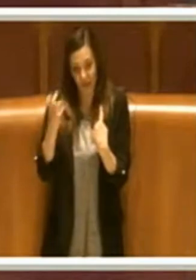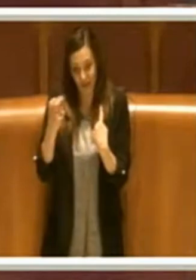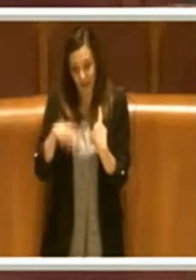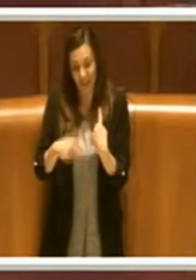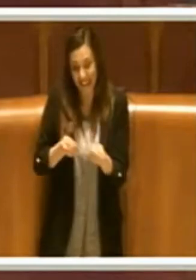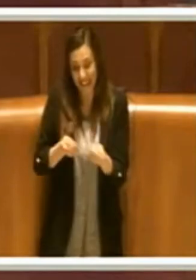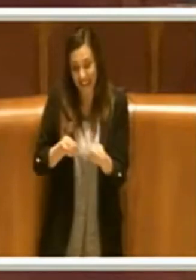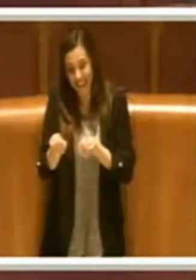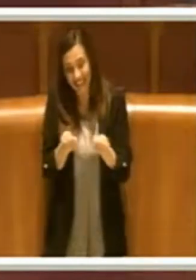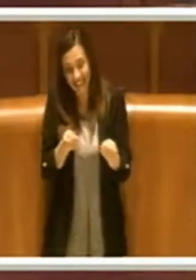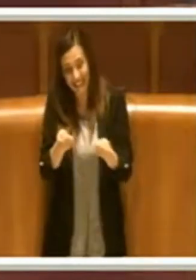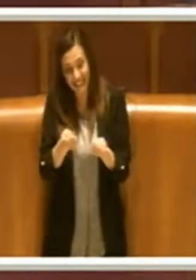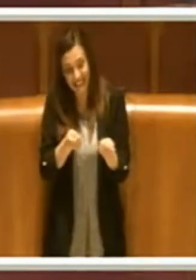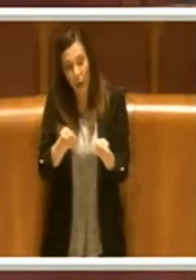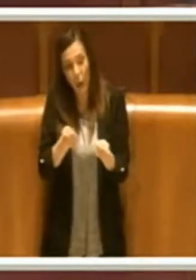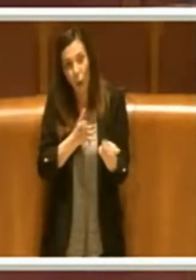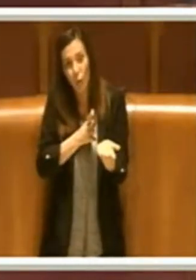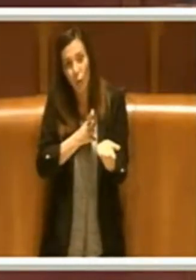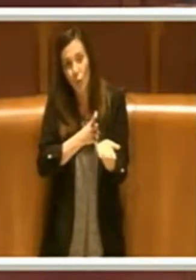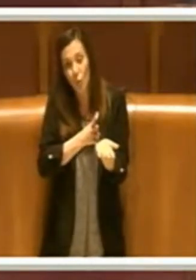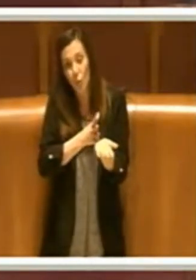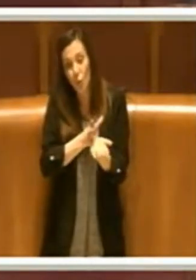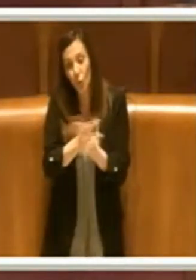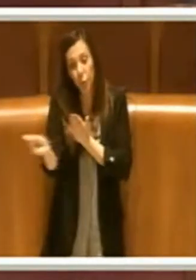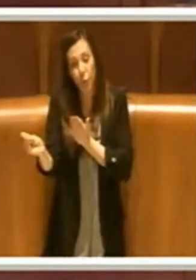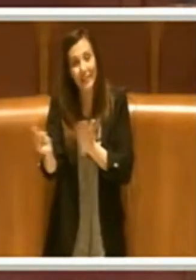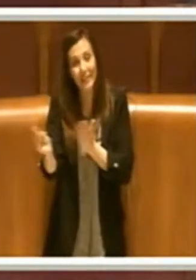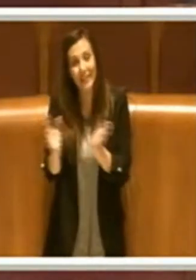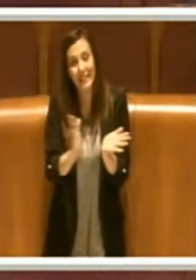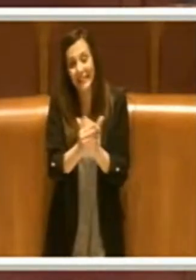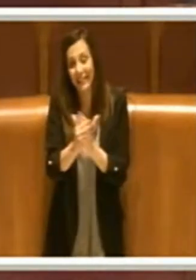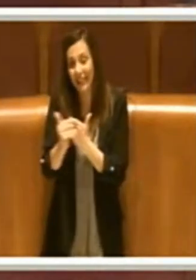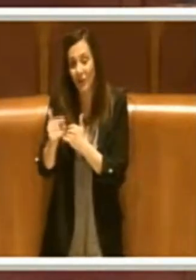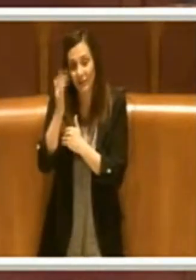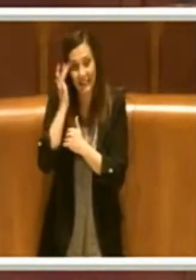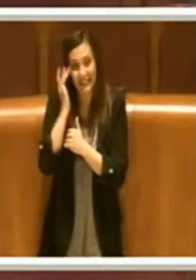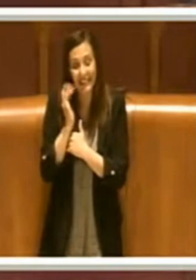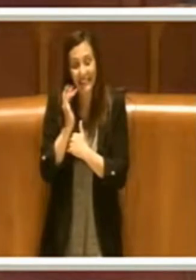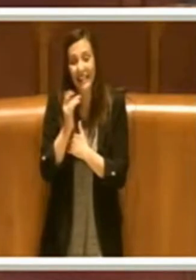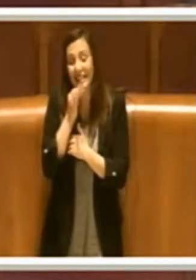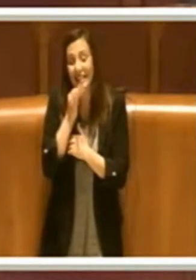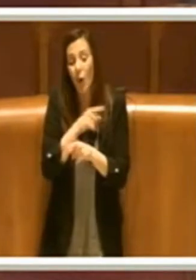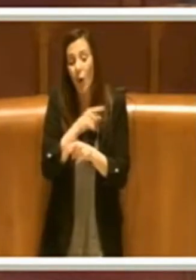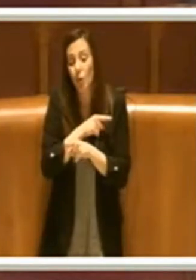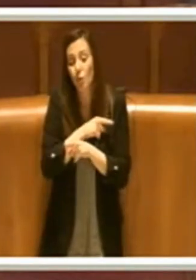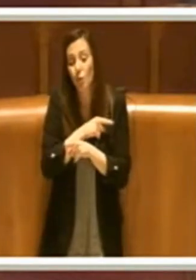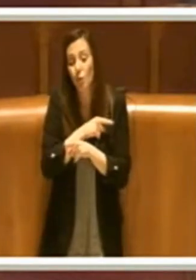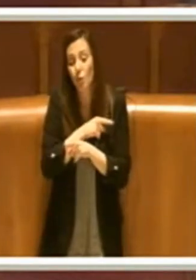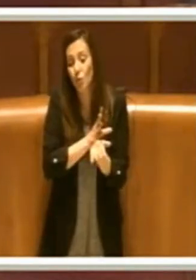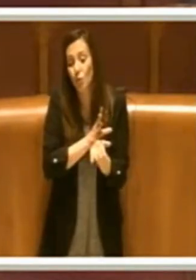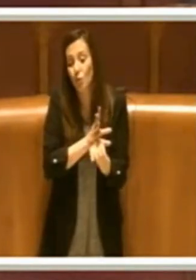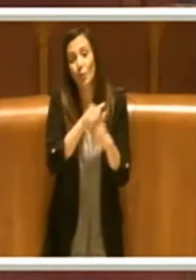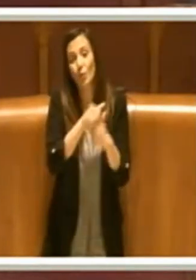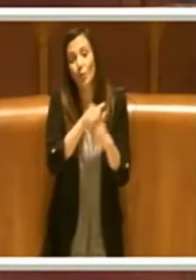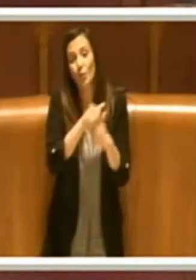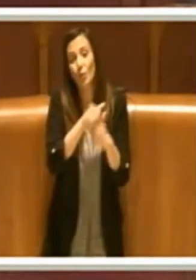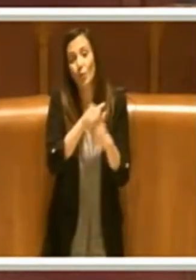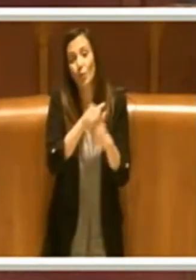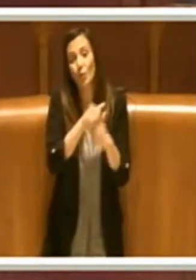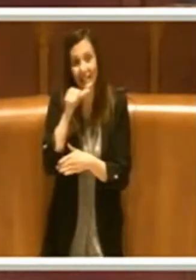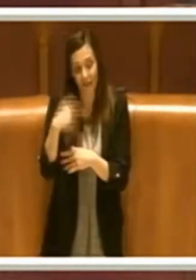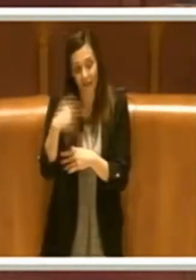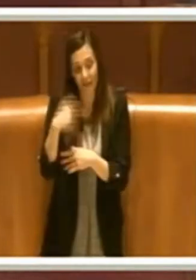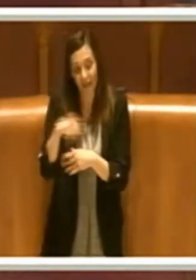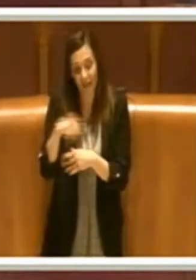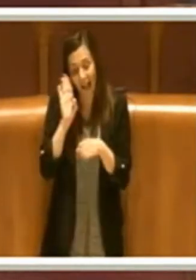a gestire, tutti i settori sono a rischio e quindi tutti necessitano di supporto e di attenzione.